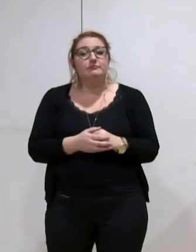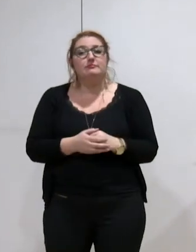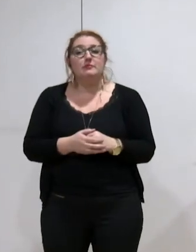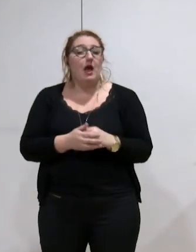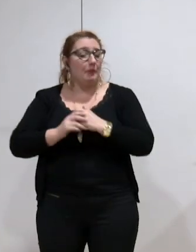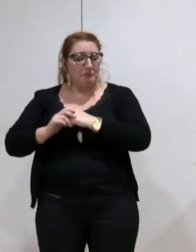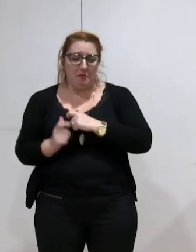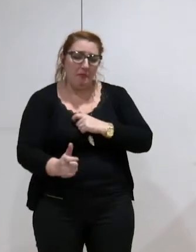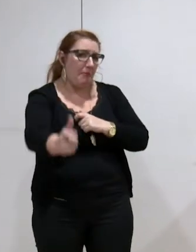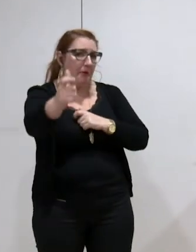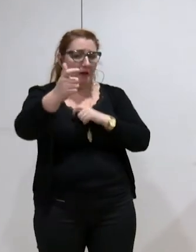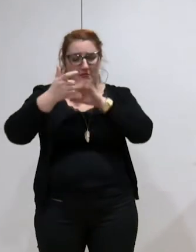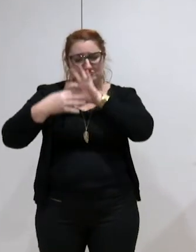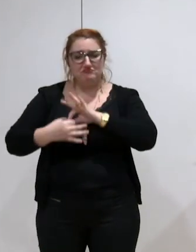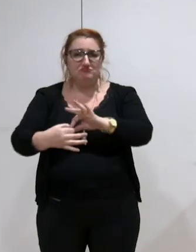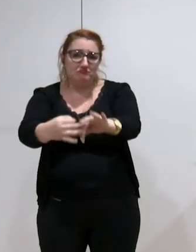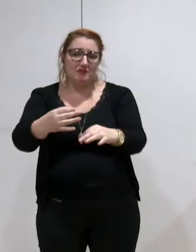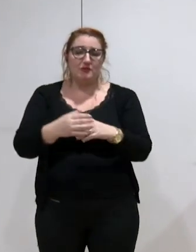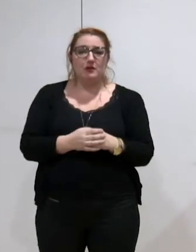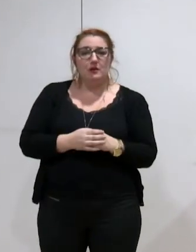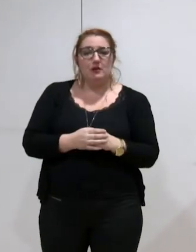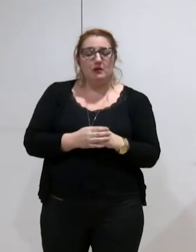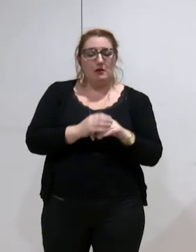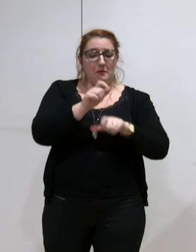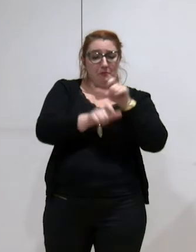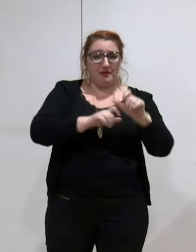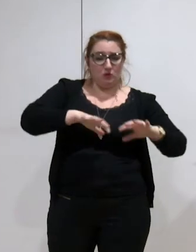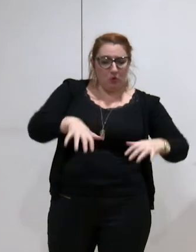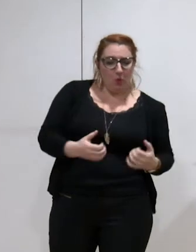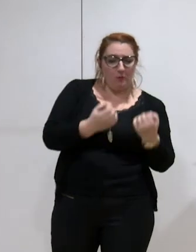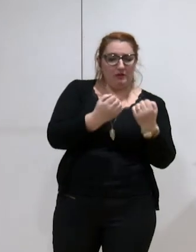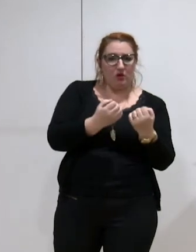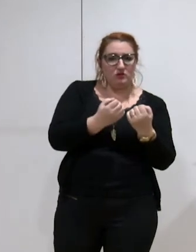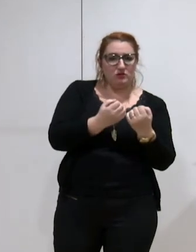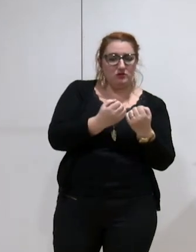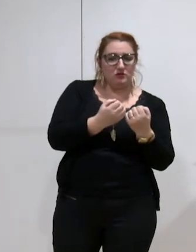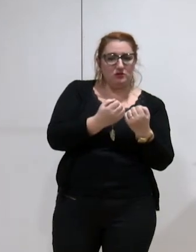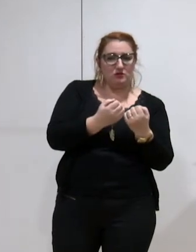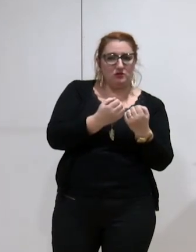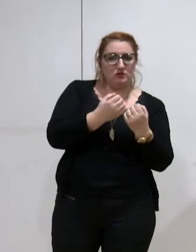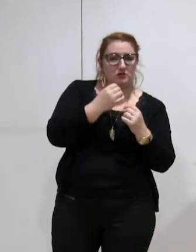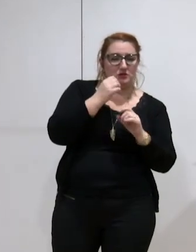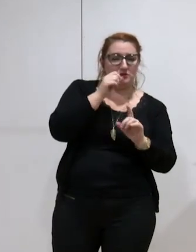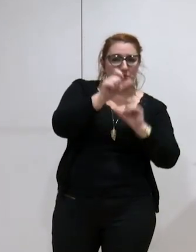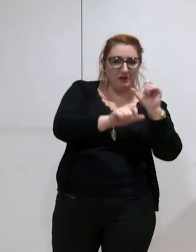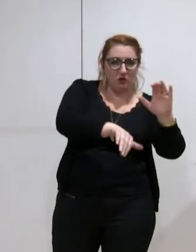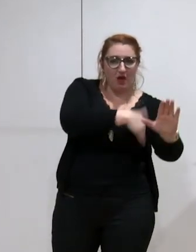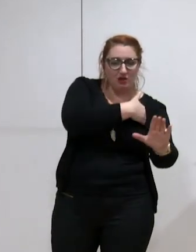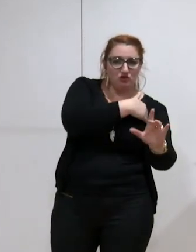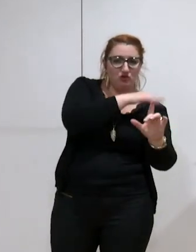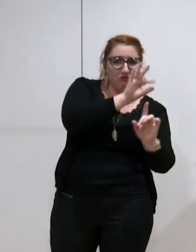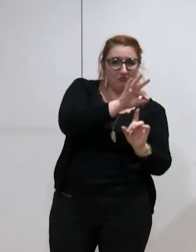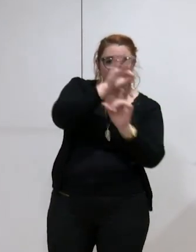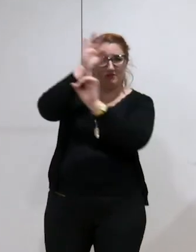Transfert-on à minima nos compétences et les agents qui produisent le service public lié à ces